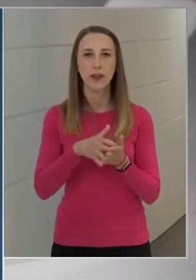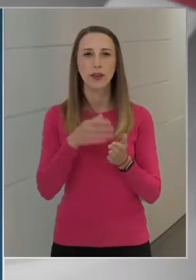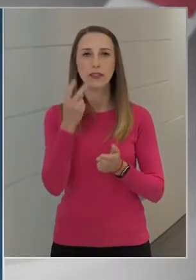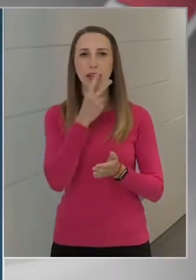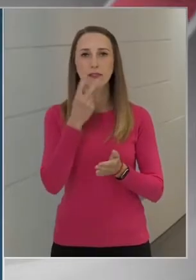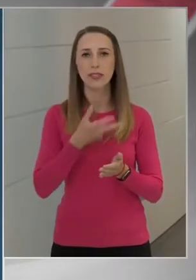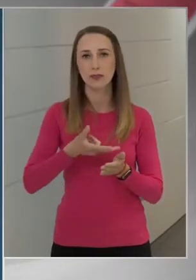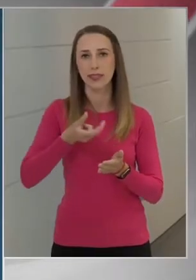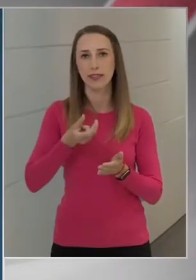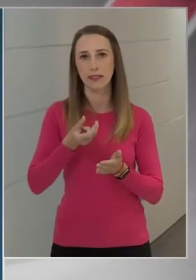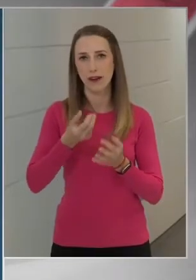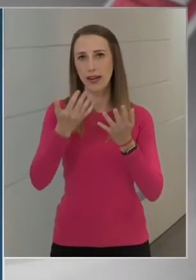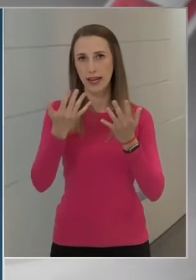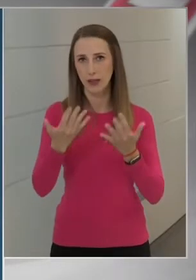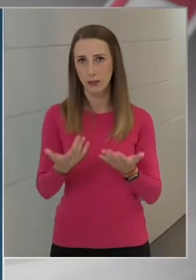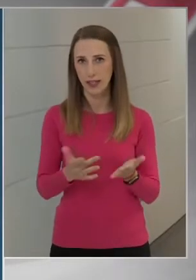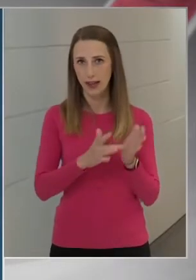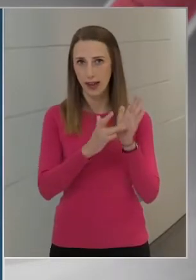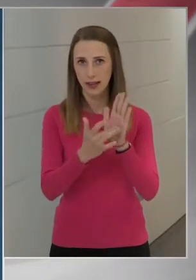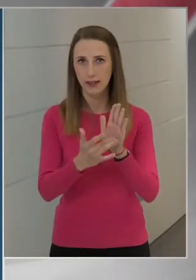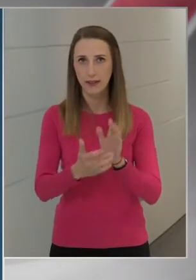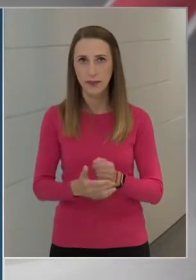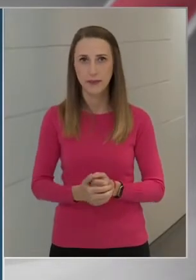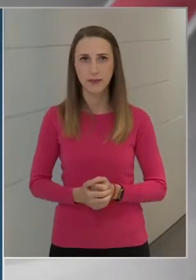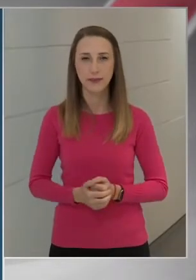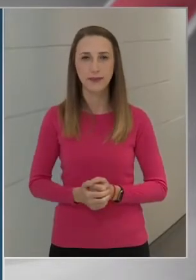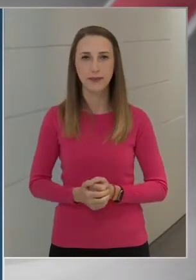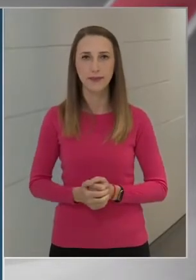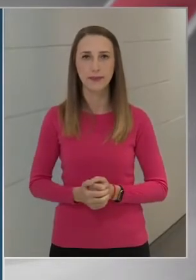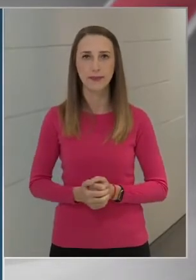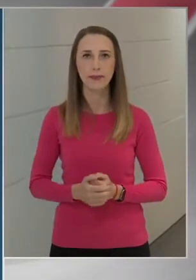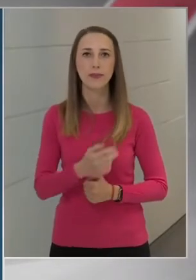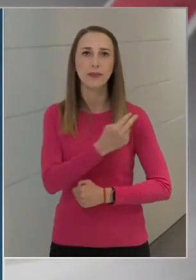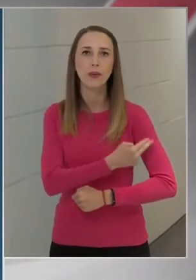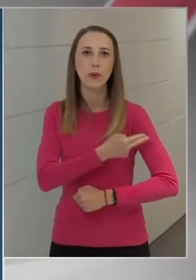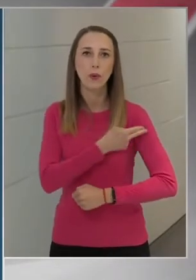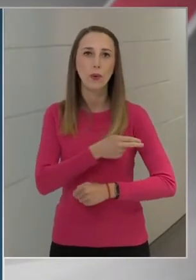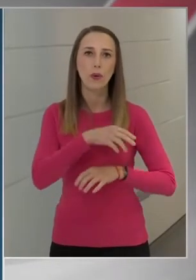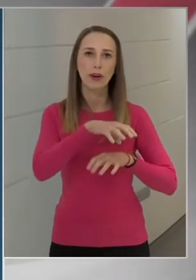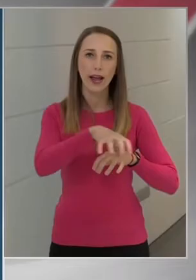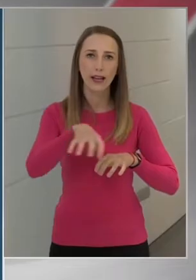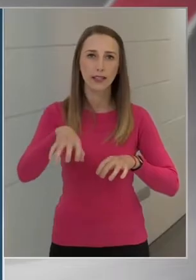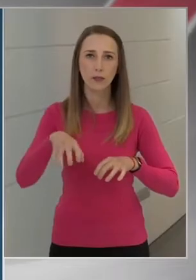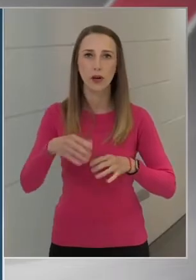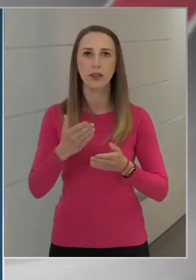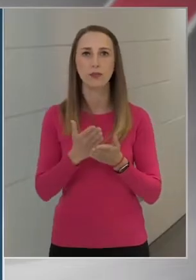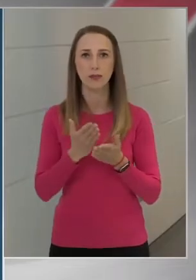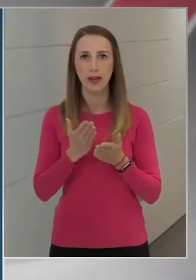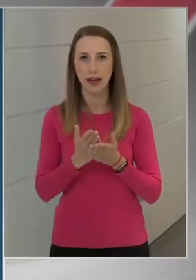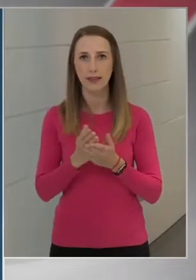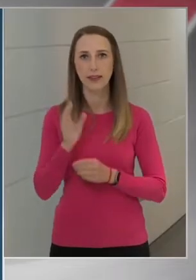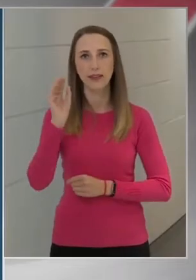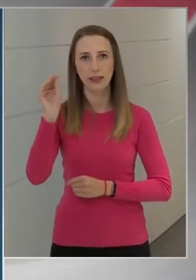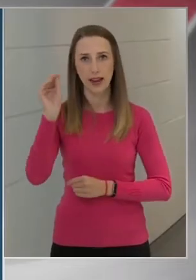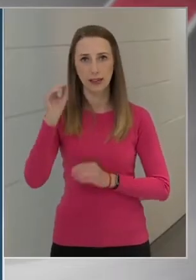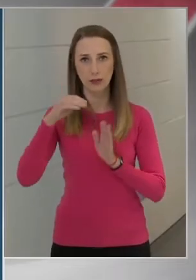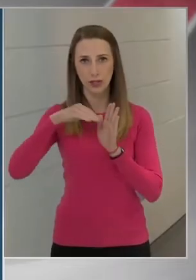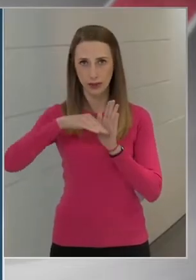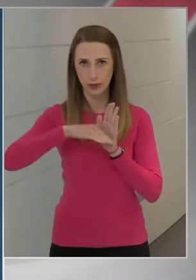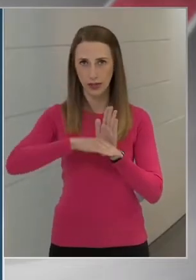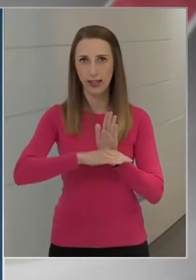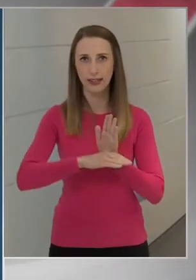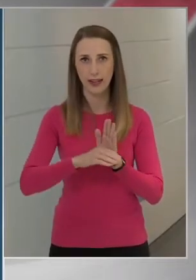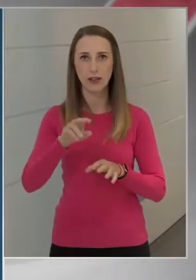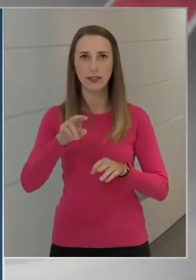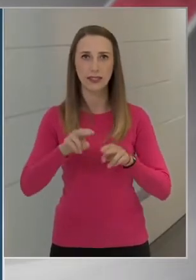mintáinknak az eredménye. Kórházban is már jelentősen csökkentek az